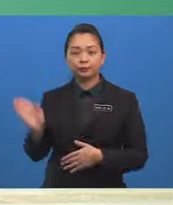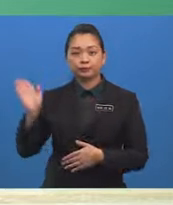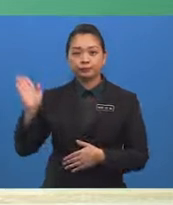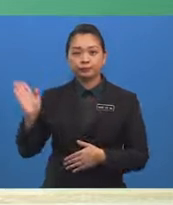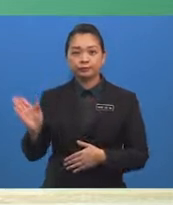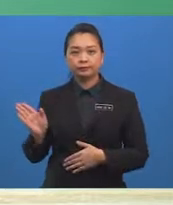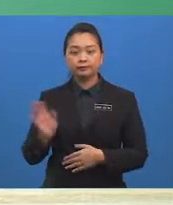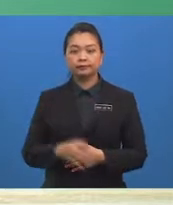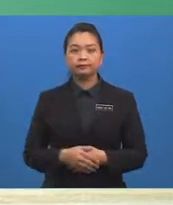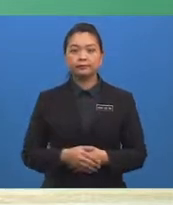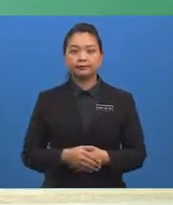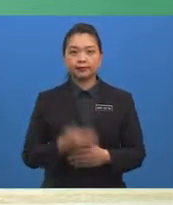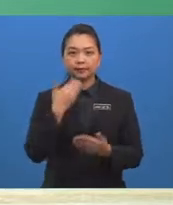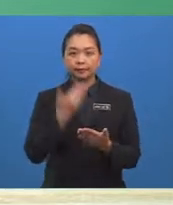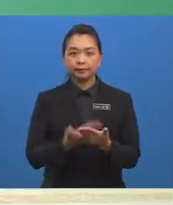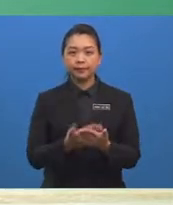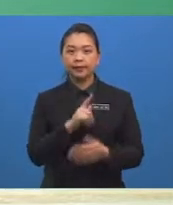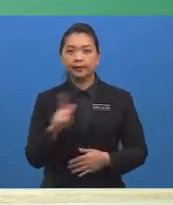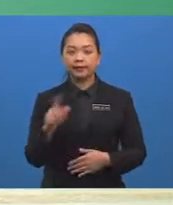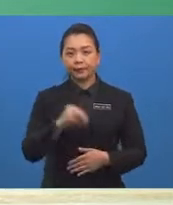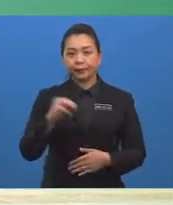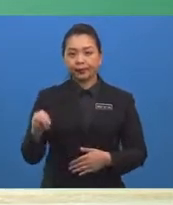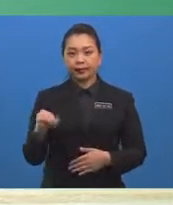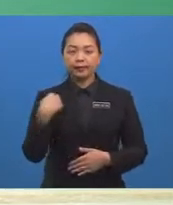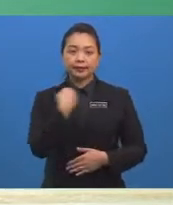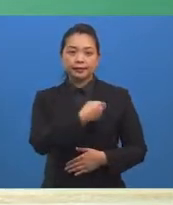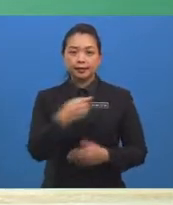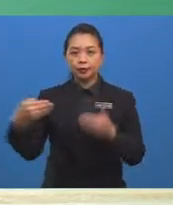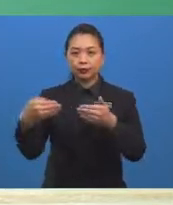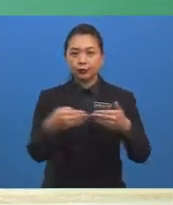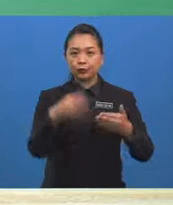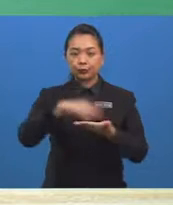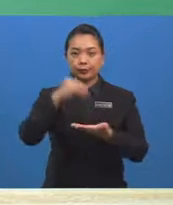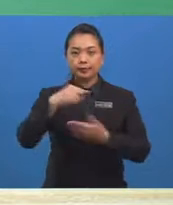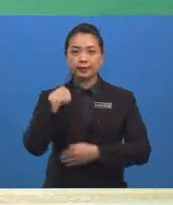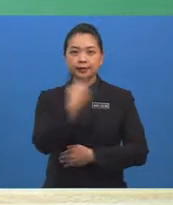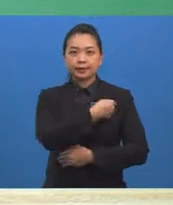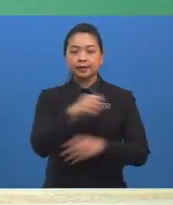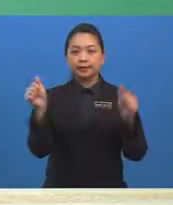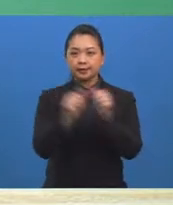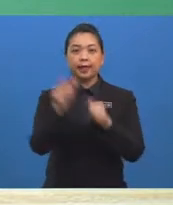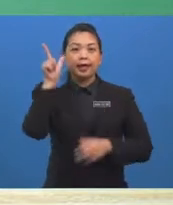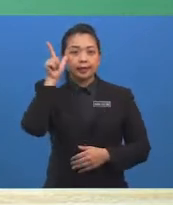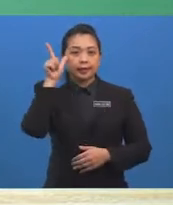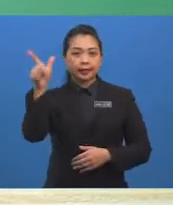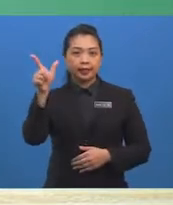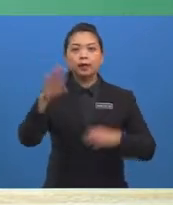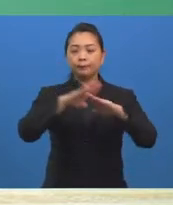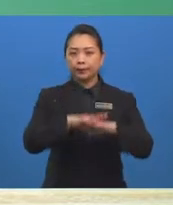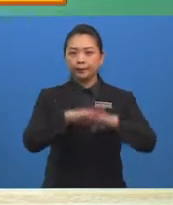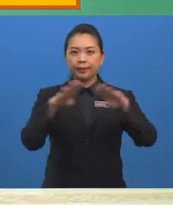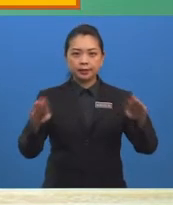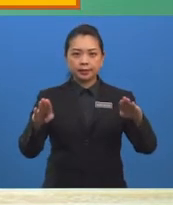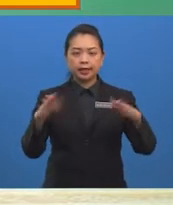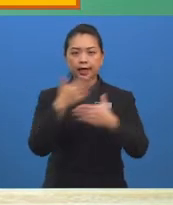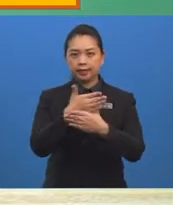Baiklah murid-murid sekalian, kita teruskan lagi pembelajaran kita dengan melihat perbezaan